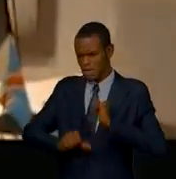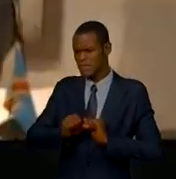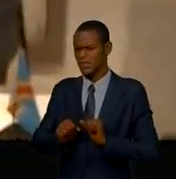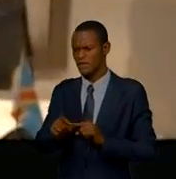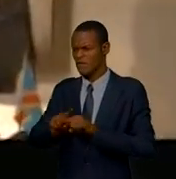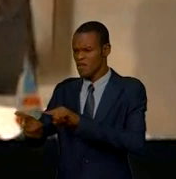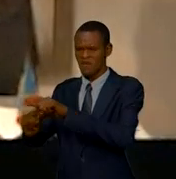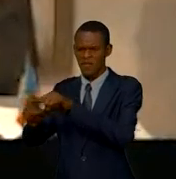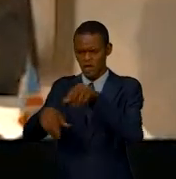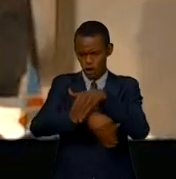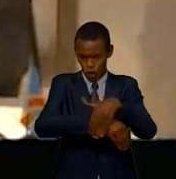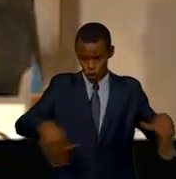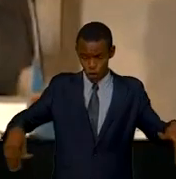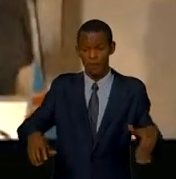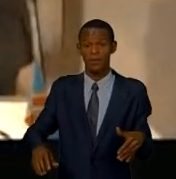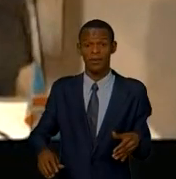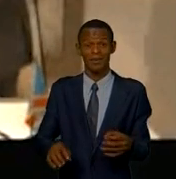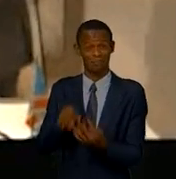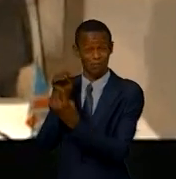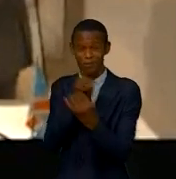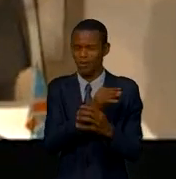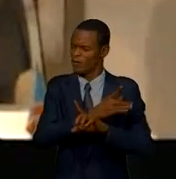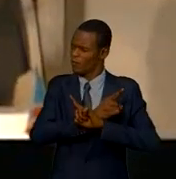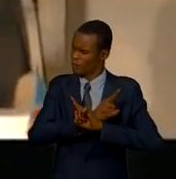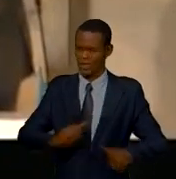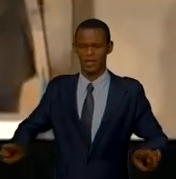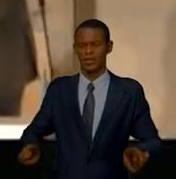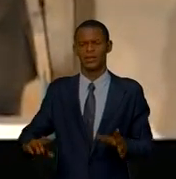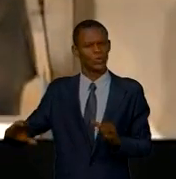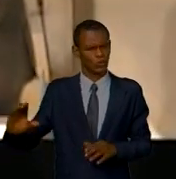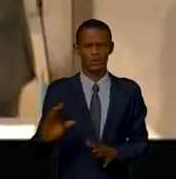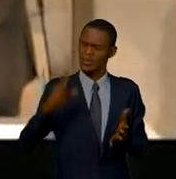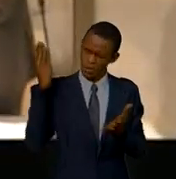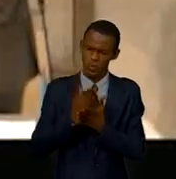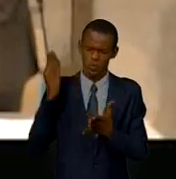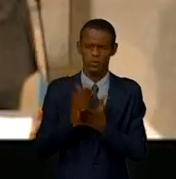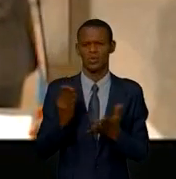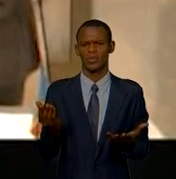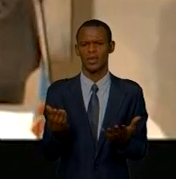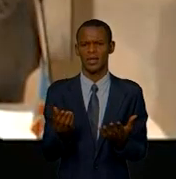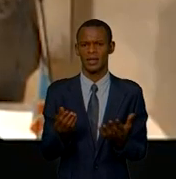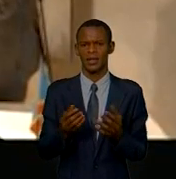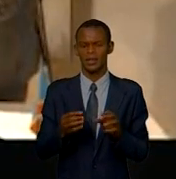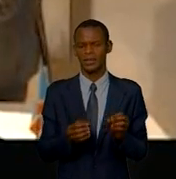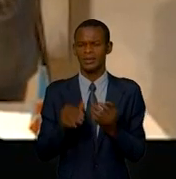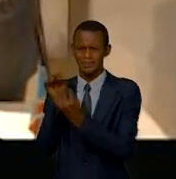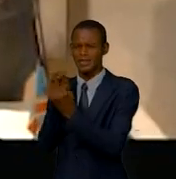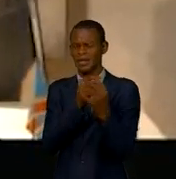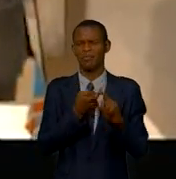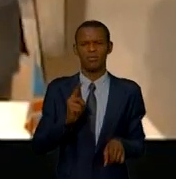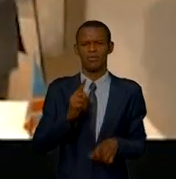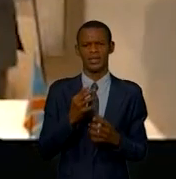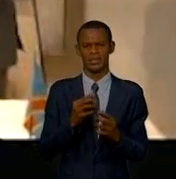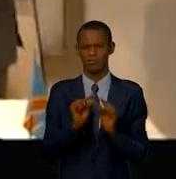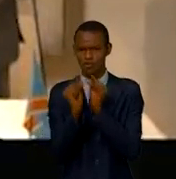au fin d'éradiquer complètement l'insécurité à l'est de la RDC, causé par le FDLR, CNRD, RUD